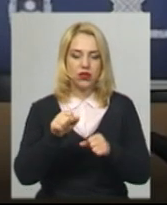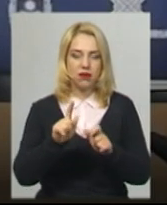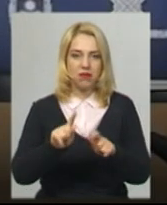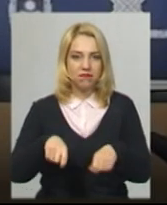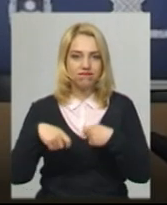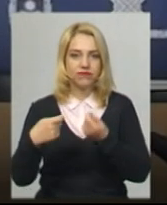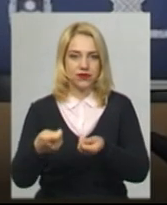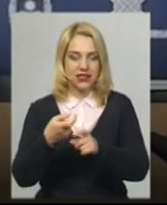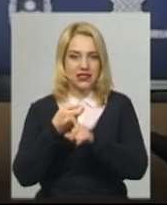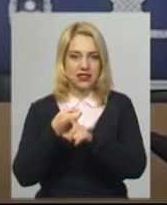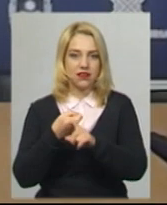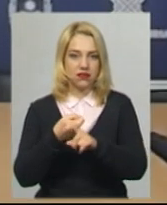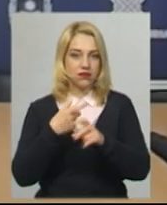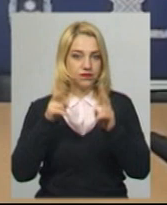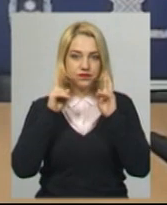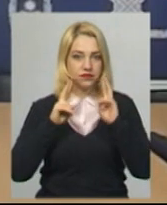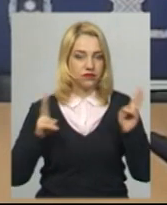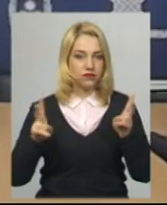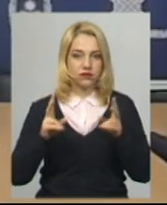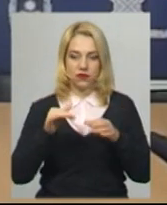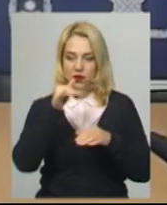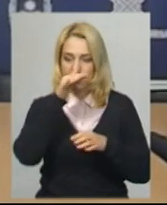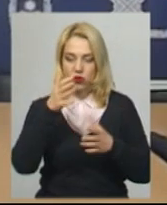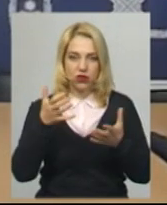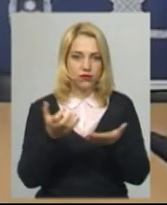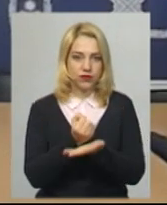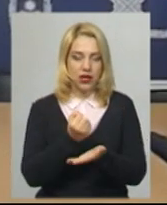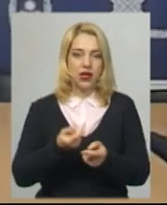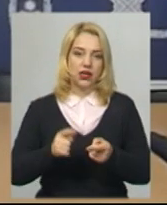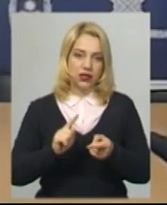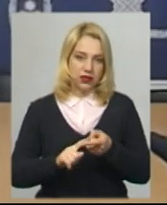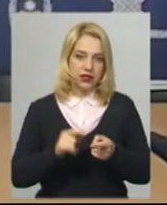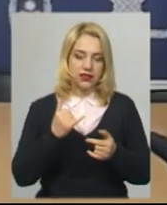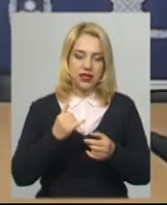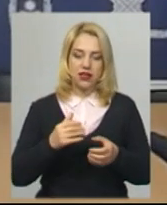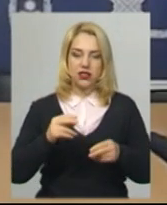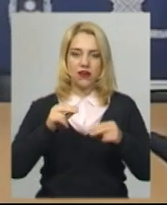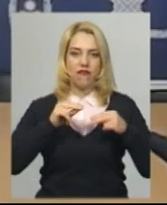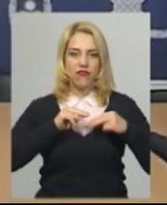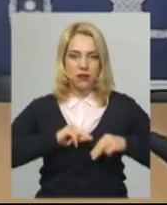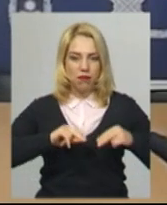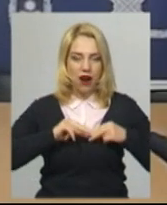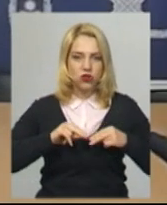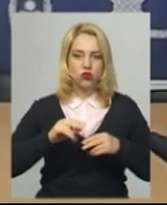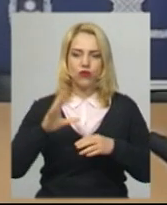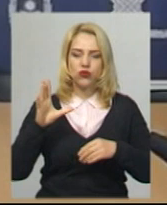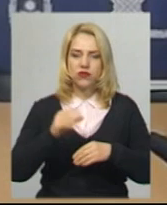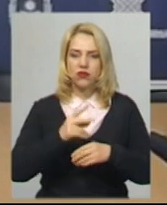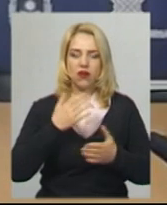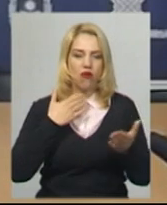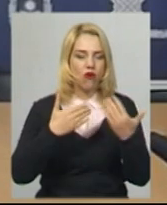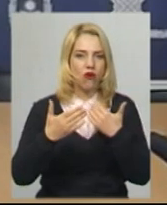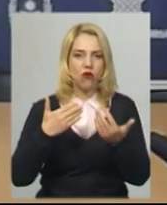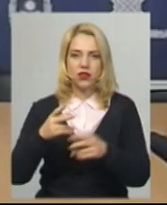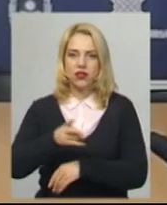встановити не вдалося. Зараз пропрацьовуються усі контакти цієї особи з метою встановити, де був той контакт, за